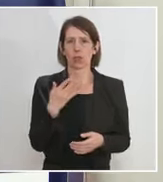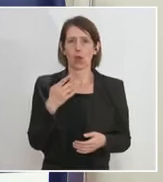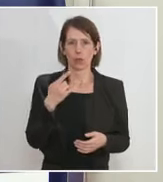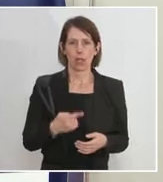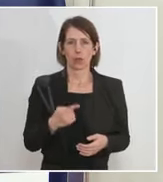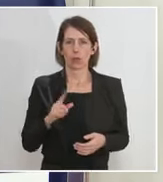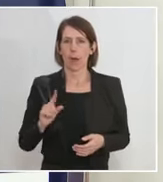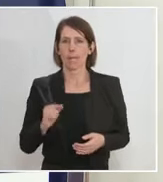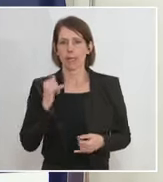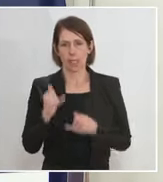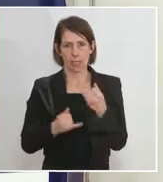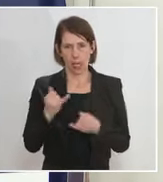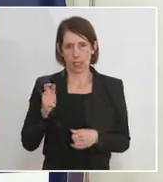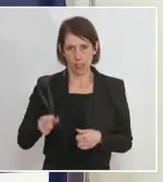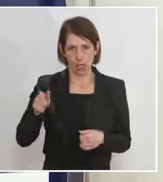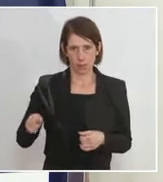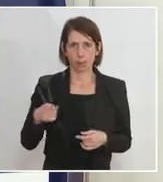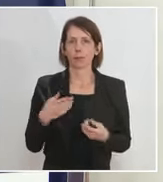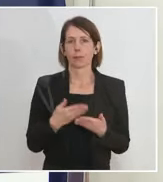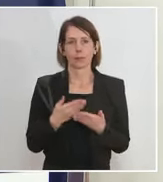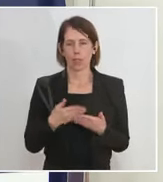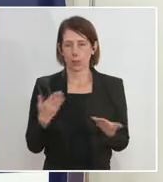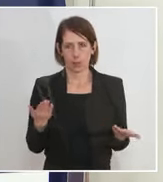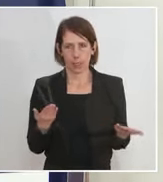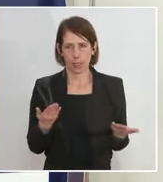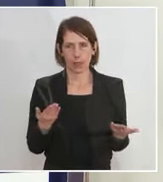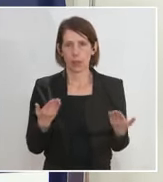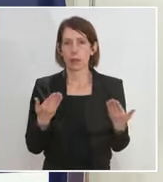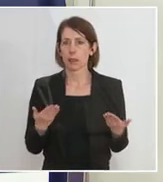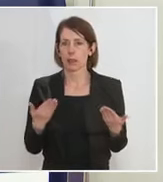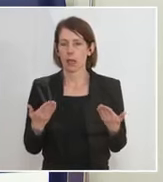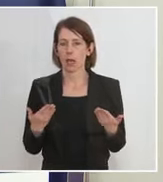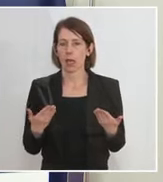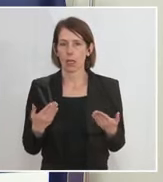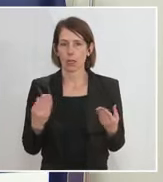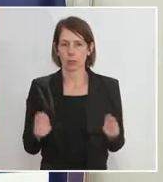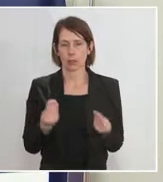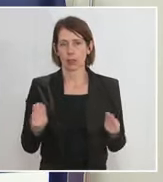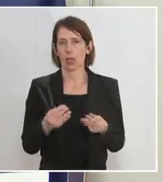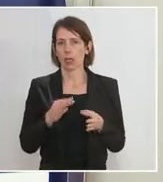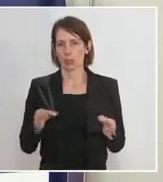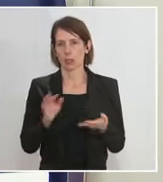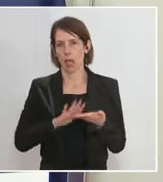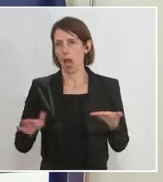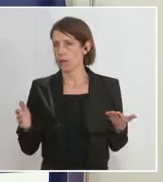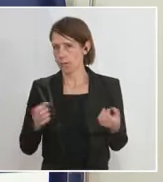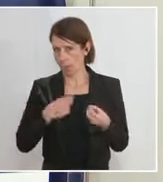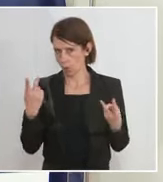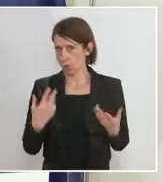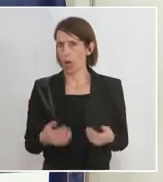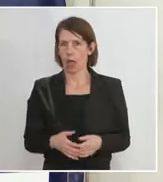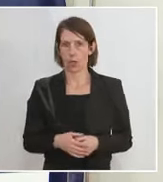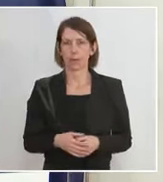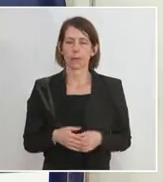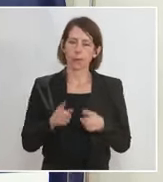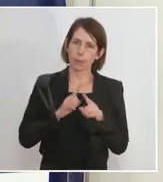Minderjährigen. Und insofern glaube ich, ist hier eigentlich die Sache eine sehr eindeutige. Und